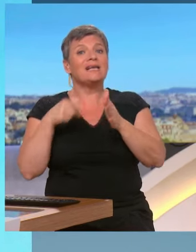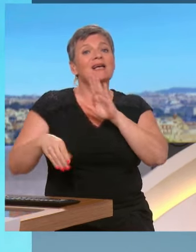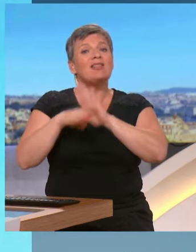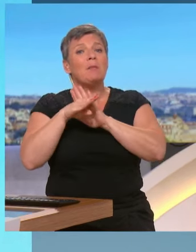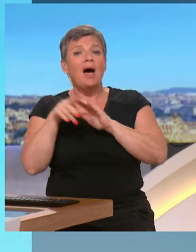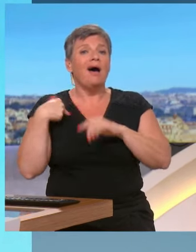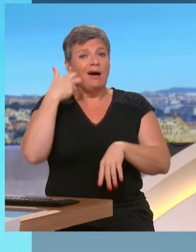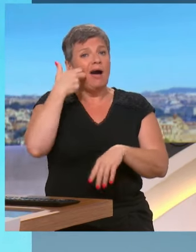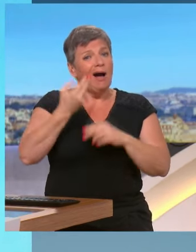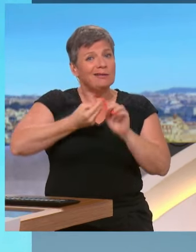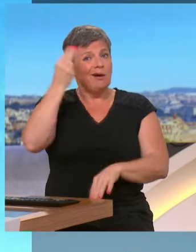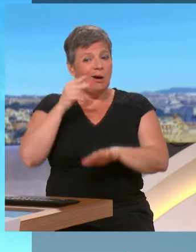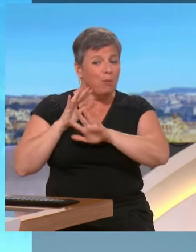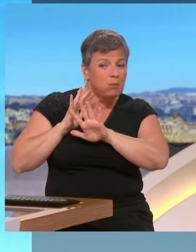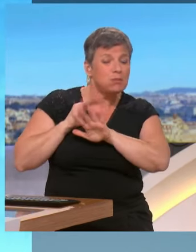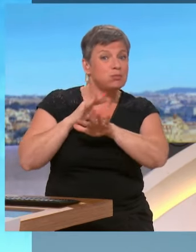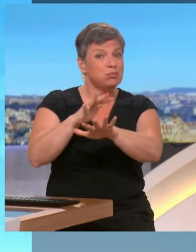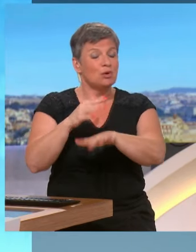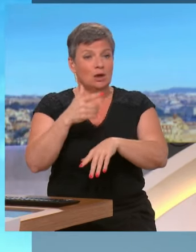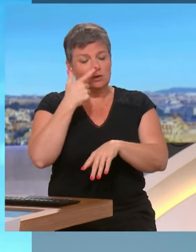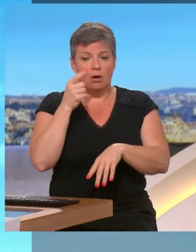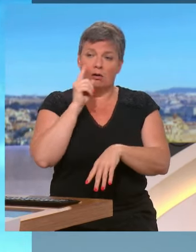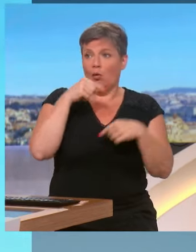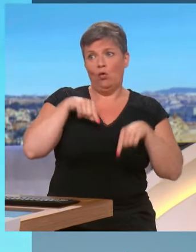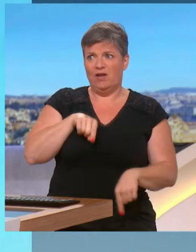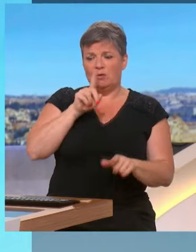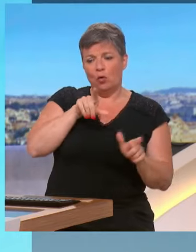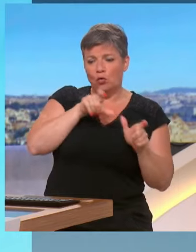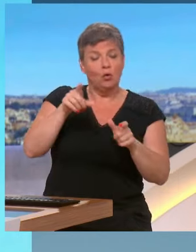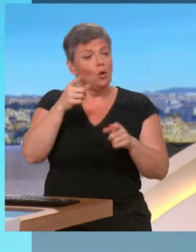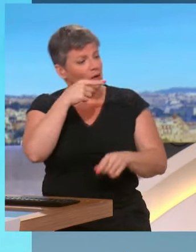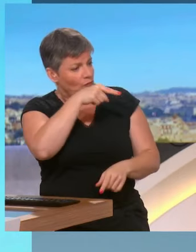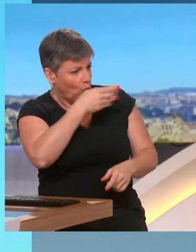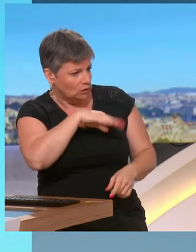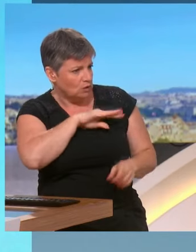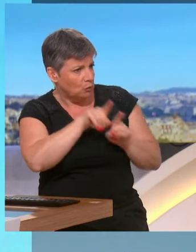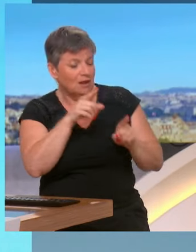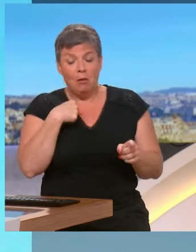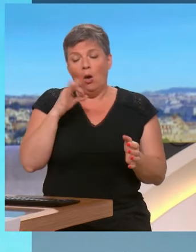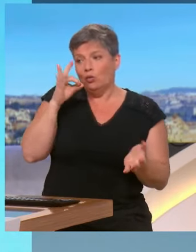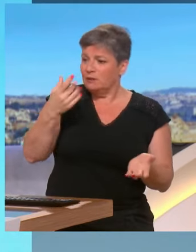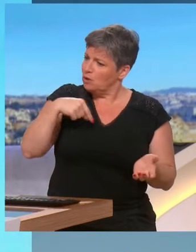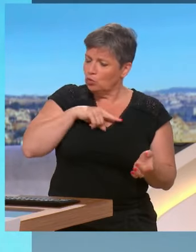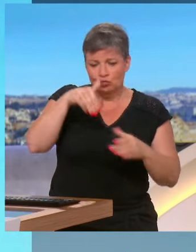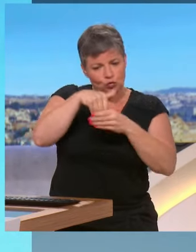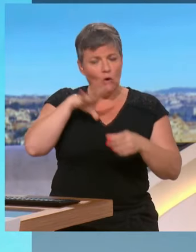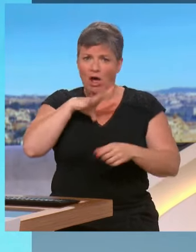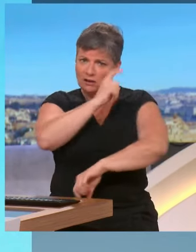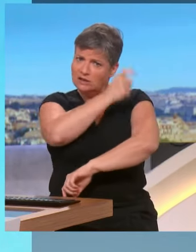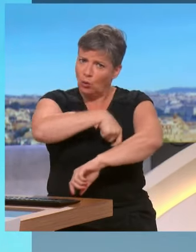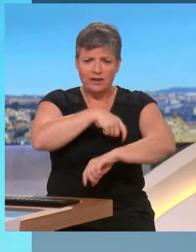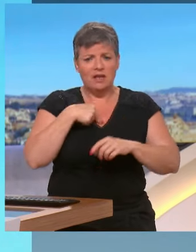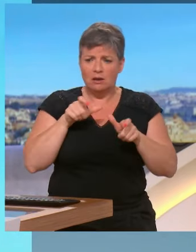de ces mobilisations. à vous aussi ? Mais bien sûr, mais nous, il y aura un service d'ordre, et vous savez, on a toujours manifesté dans la